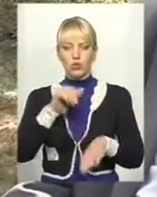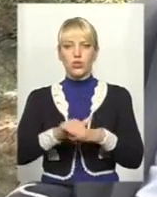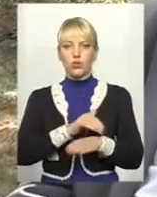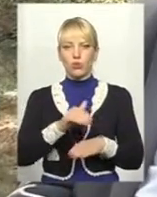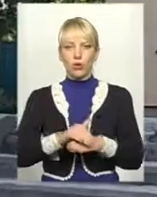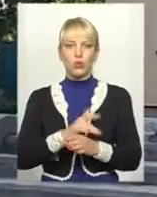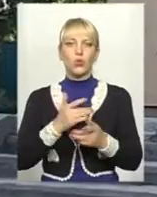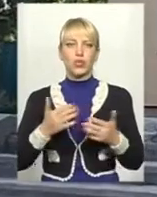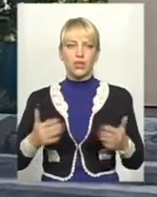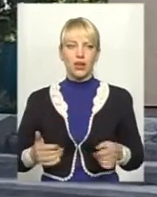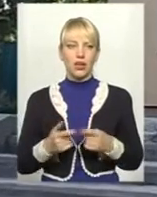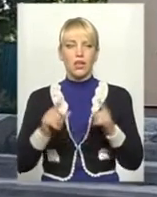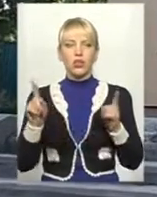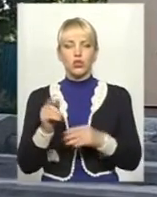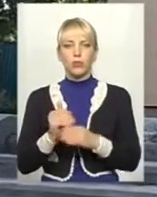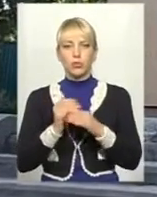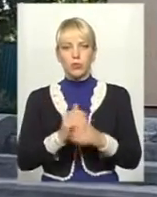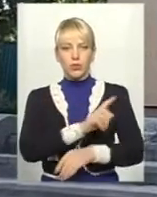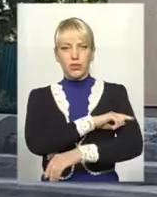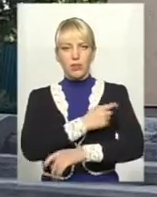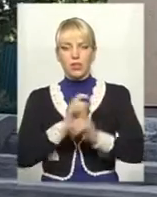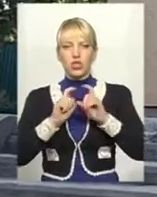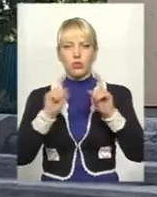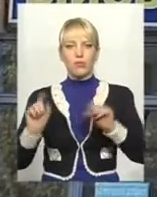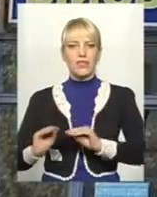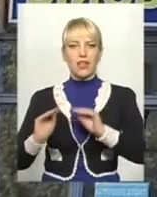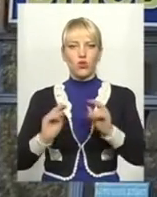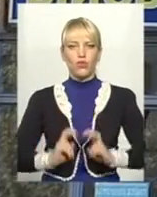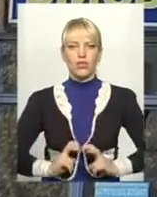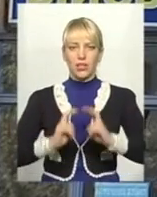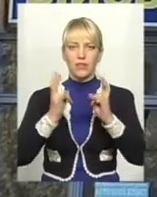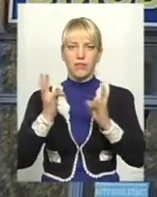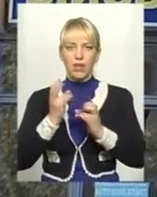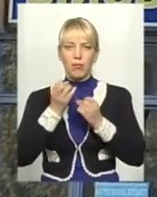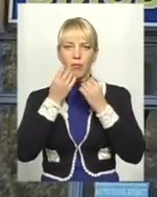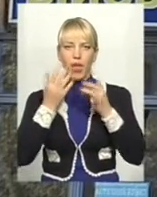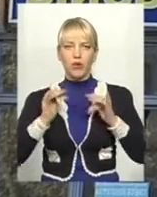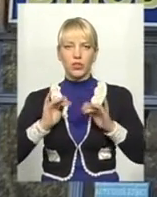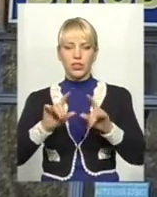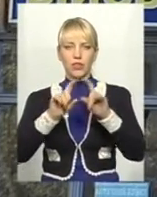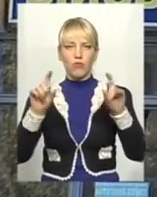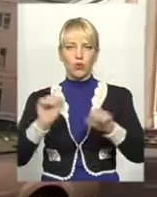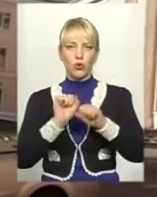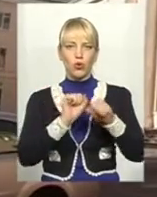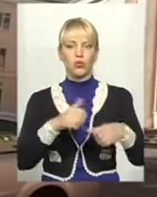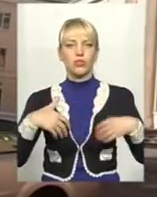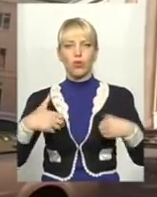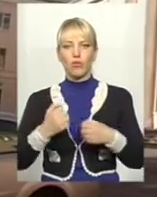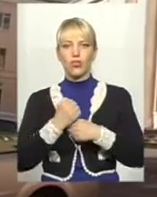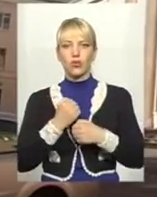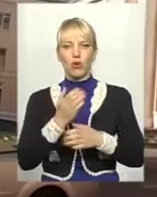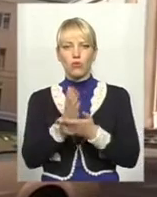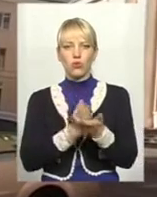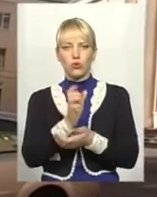і так далі. Щоб допомогти медичному закладу встановити ліфт, слід звернутися до Благодійного фонду охорони здоров'я військовослужбовців